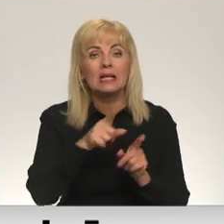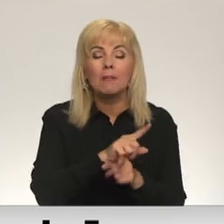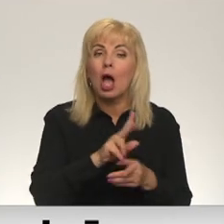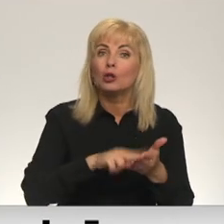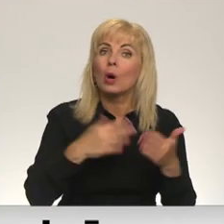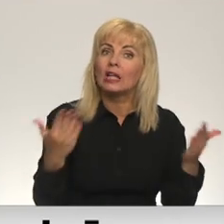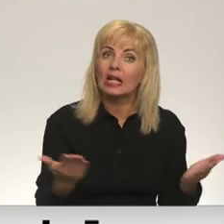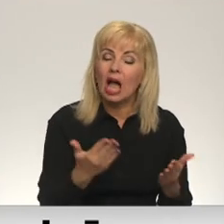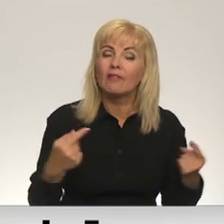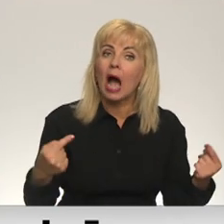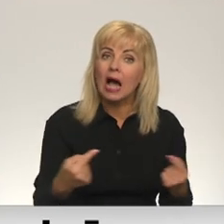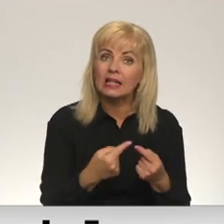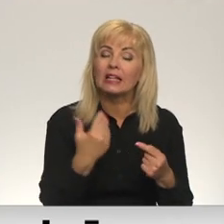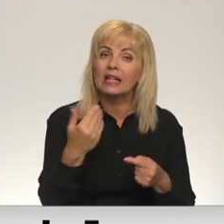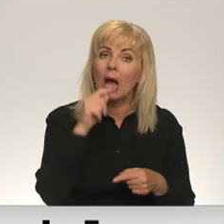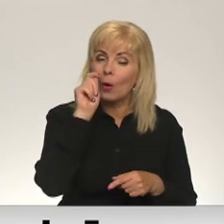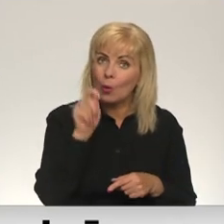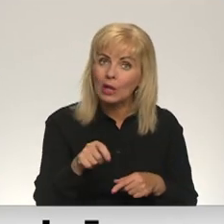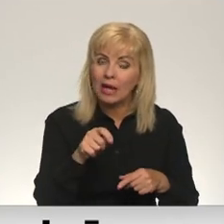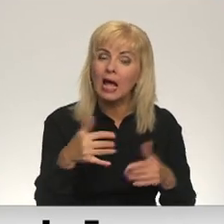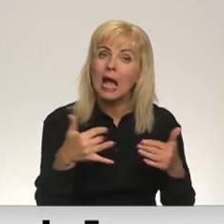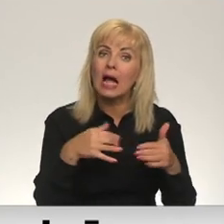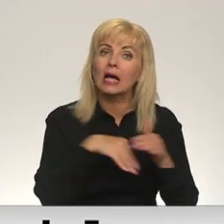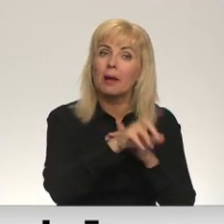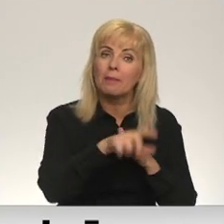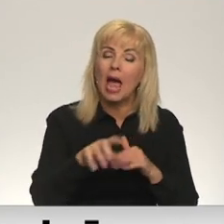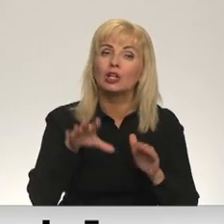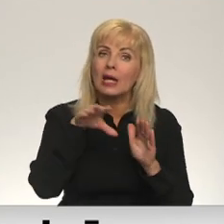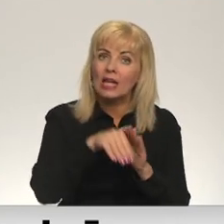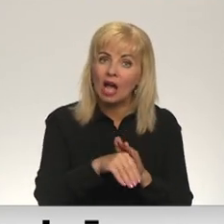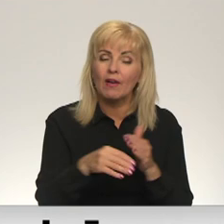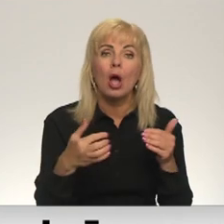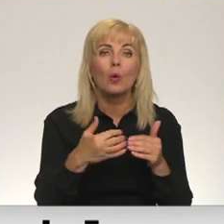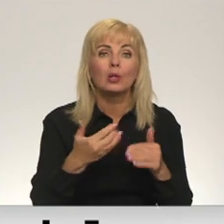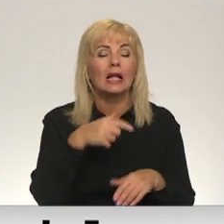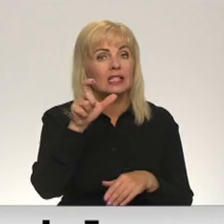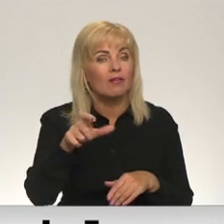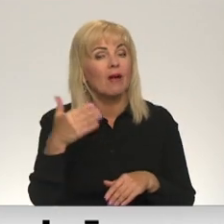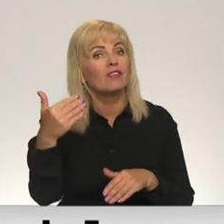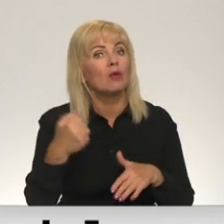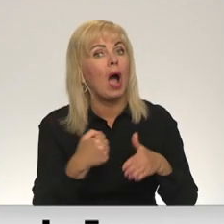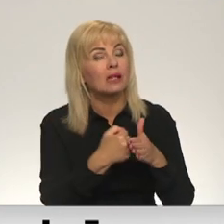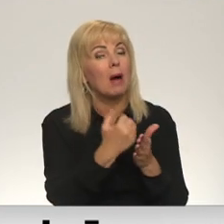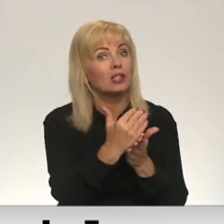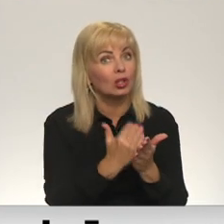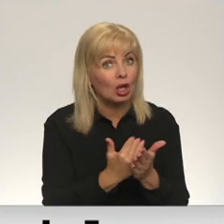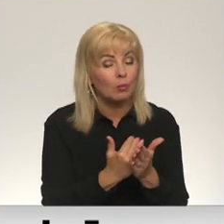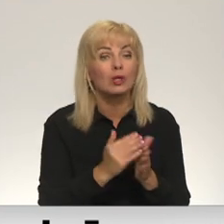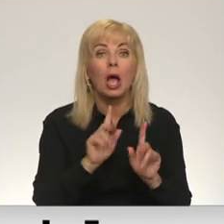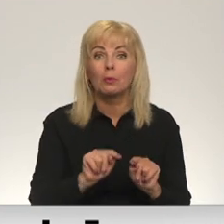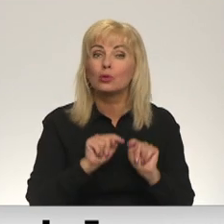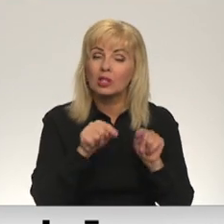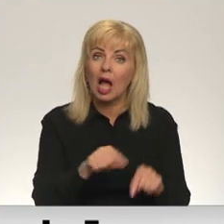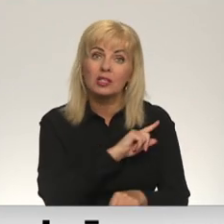atvieglojumos attieksies tikai uz Ukraiņas kara bēgļiem un tiks ietverts Ukraiņas civiliedzīvotāja atbalsta likumā. Kad tās stāsties